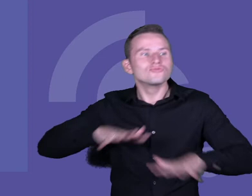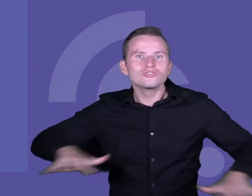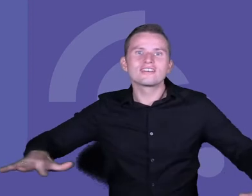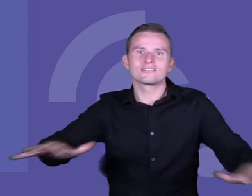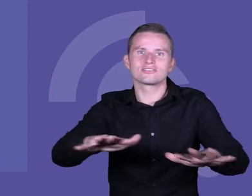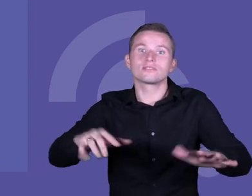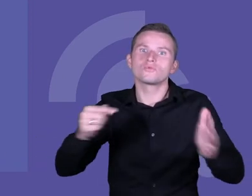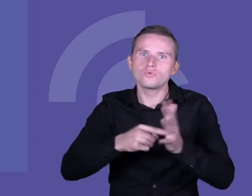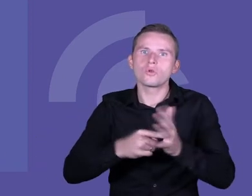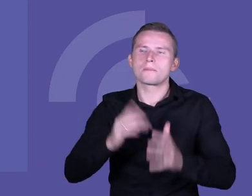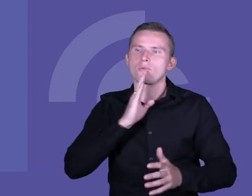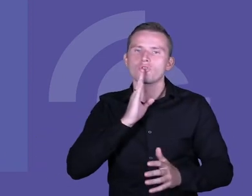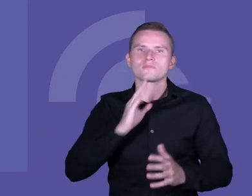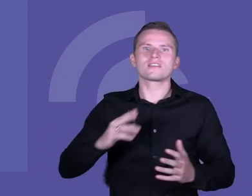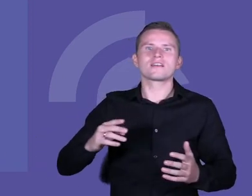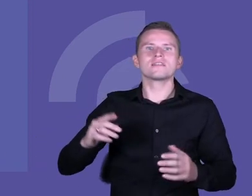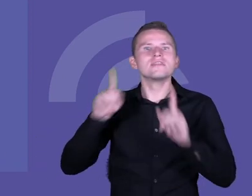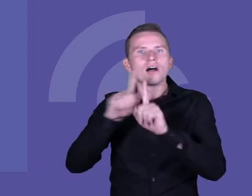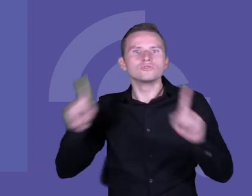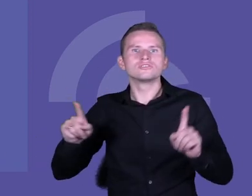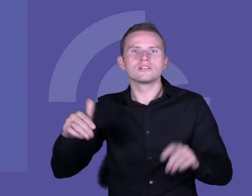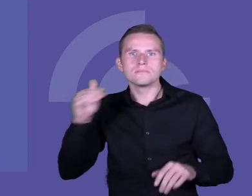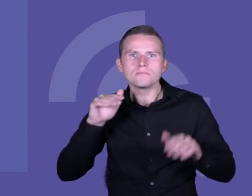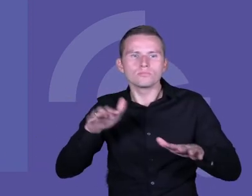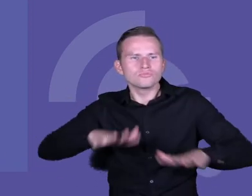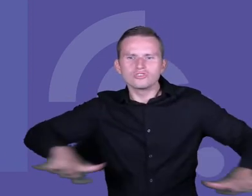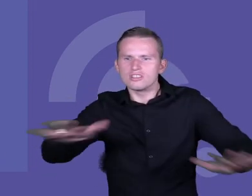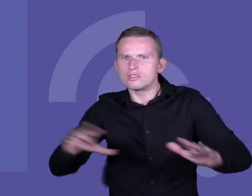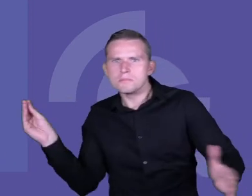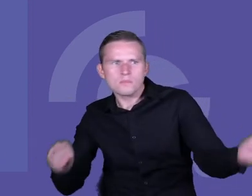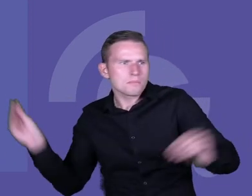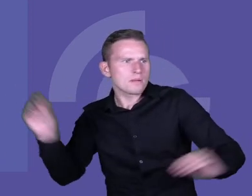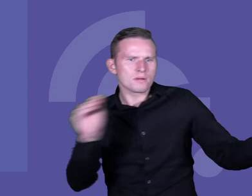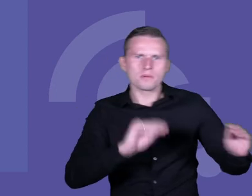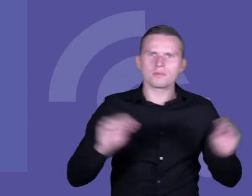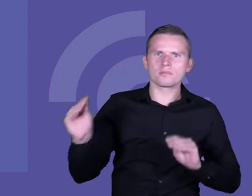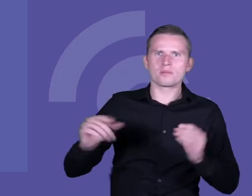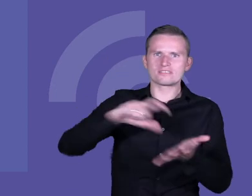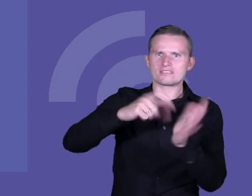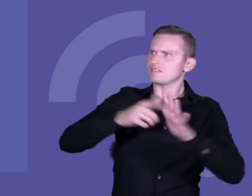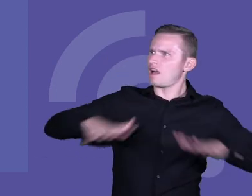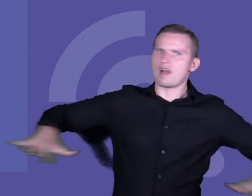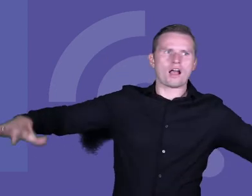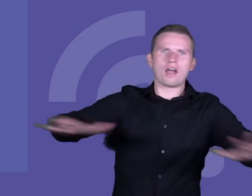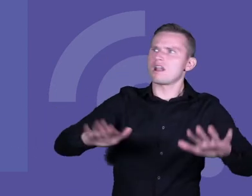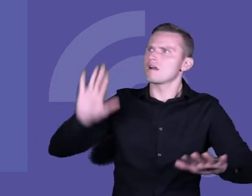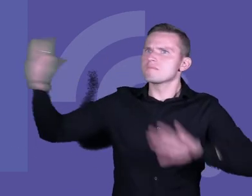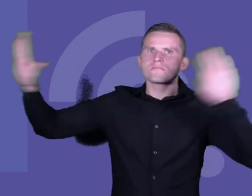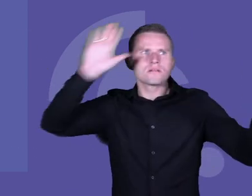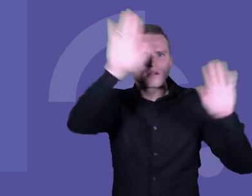narzędziem wymuszania pewnej zmiany w samym procesie uczenia się, nauczania. Ta przestrzeń